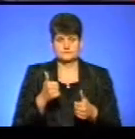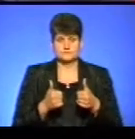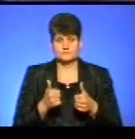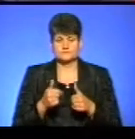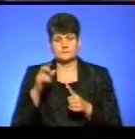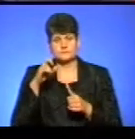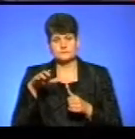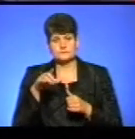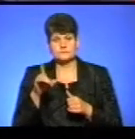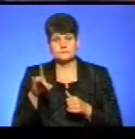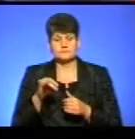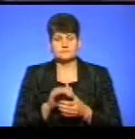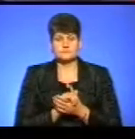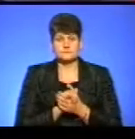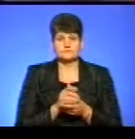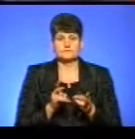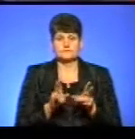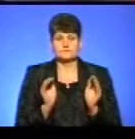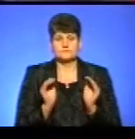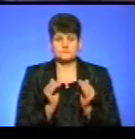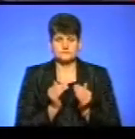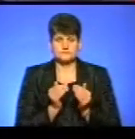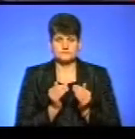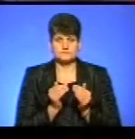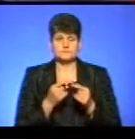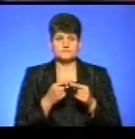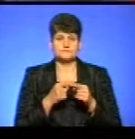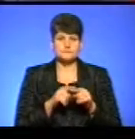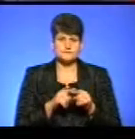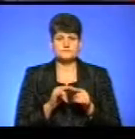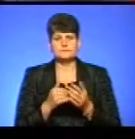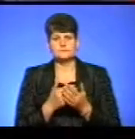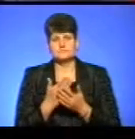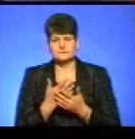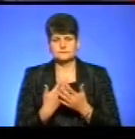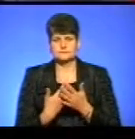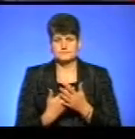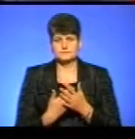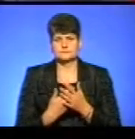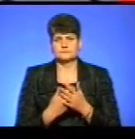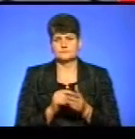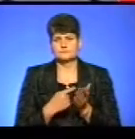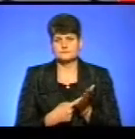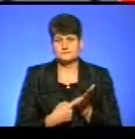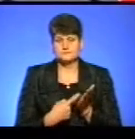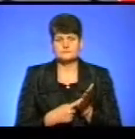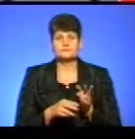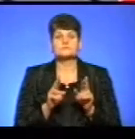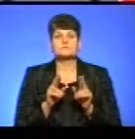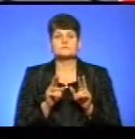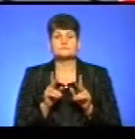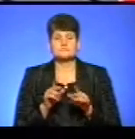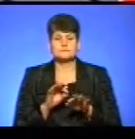Європейського Союзу, то залишиться набагато менше і технічних, і політичних аргументів щодо того, в який спосіб